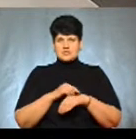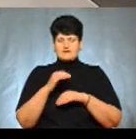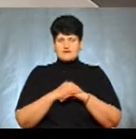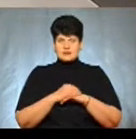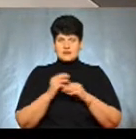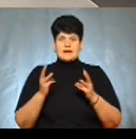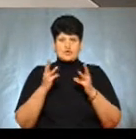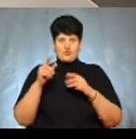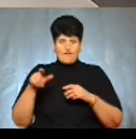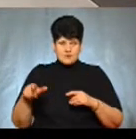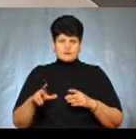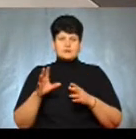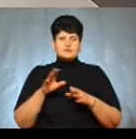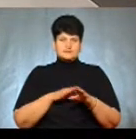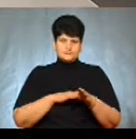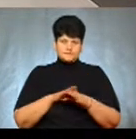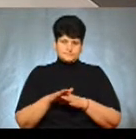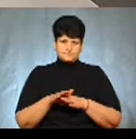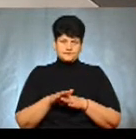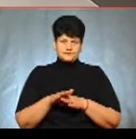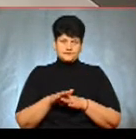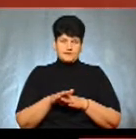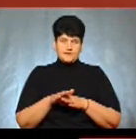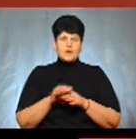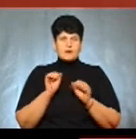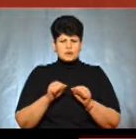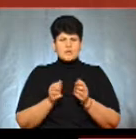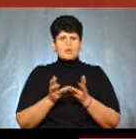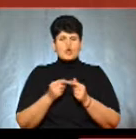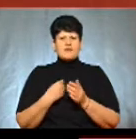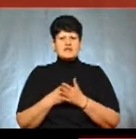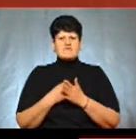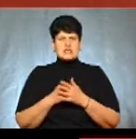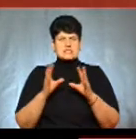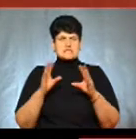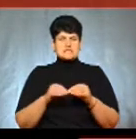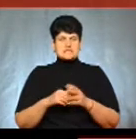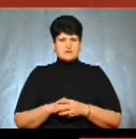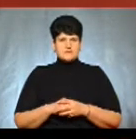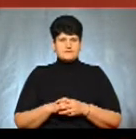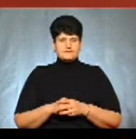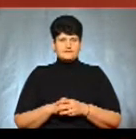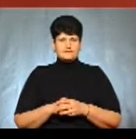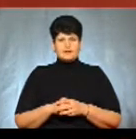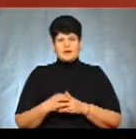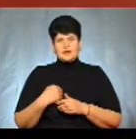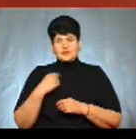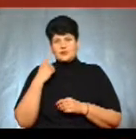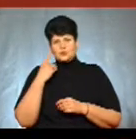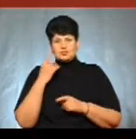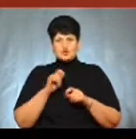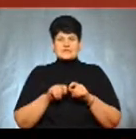рятувальники з цим впоралися. Чи можна обрахувати вартість гасіння цієї пожежі в селі Біла? Ну, я думаю, що